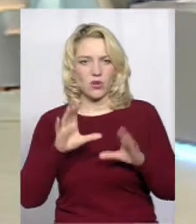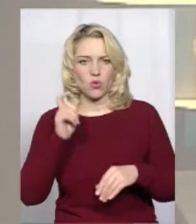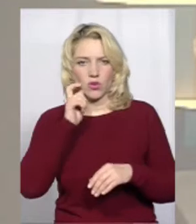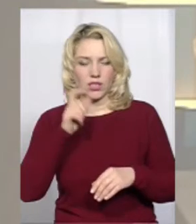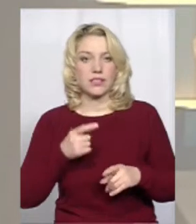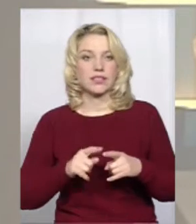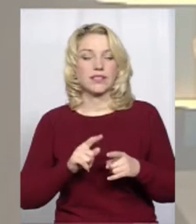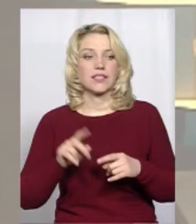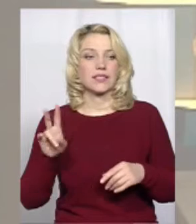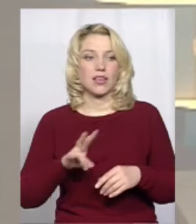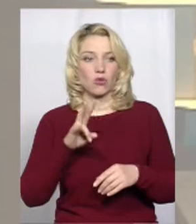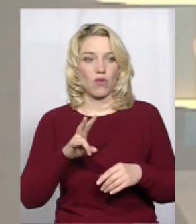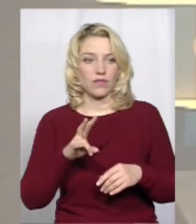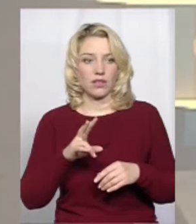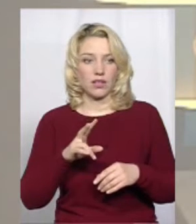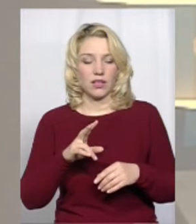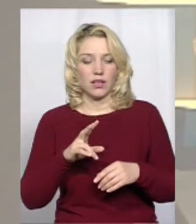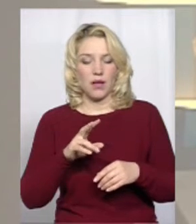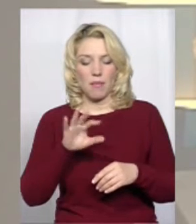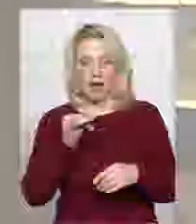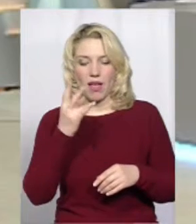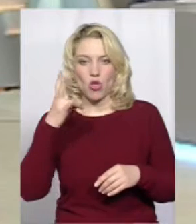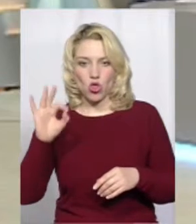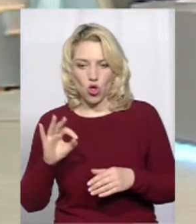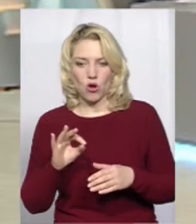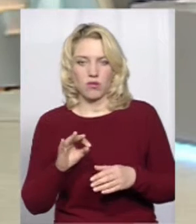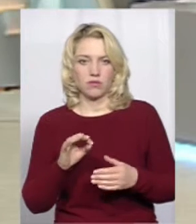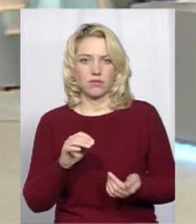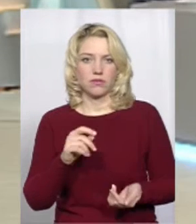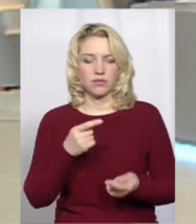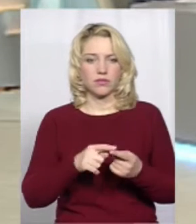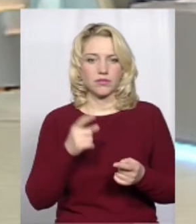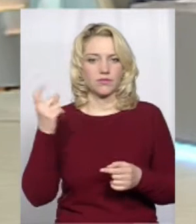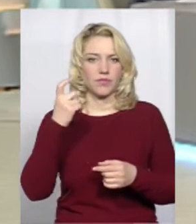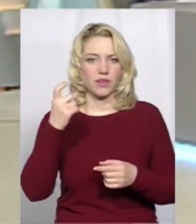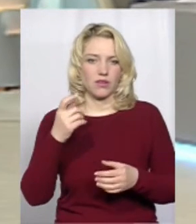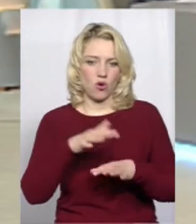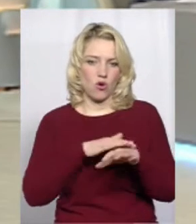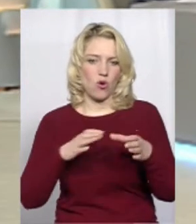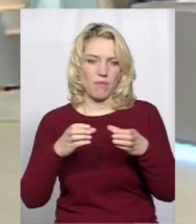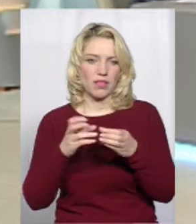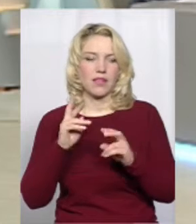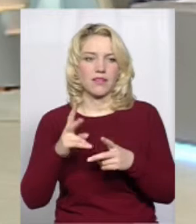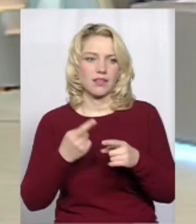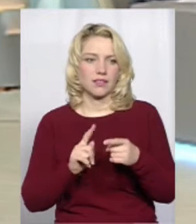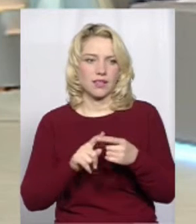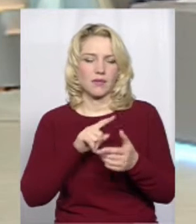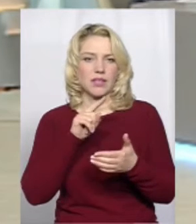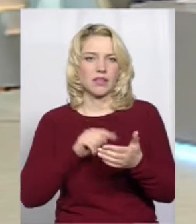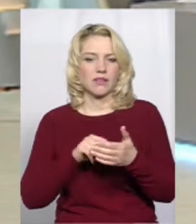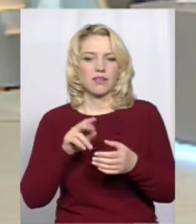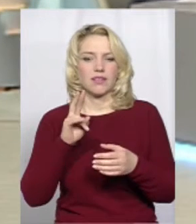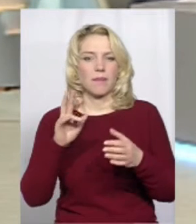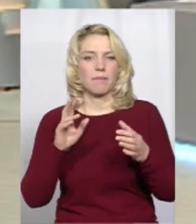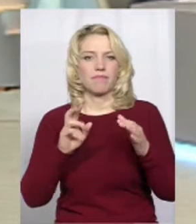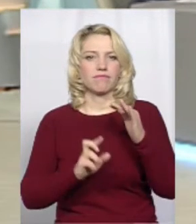українським, так церковне майно належить громадам, от як вирішується питання з приміщеннями церков? Це до мене питання. До вас